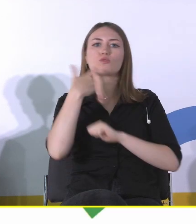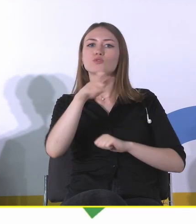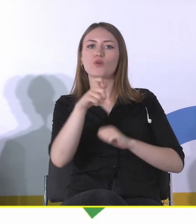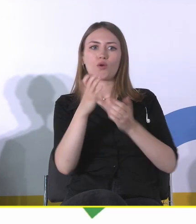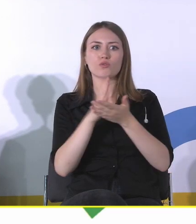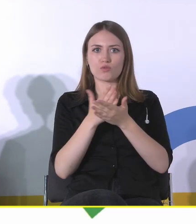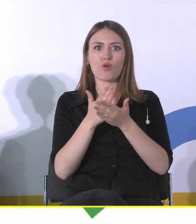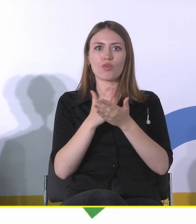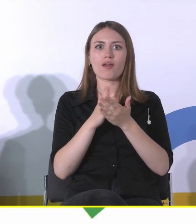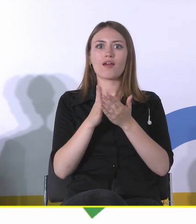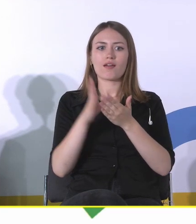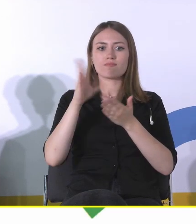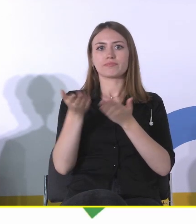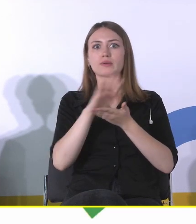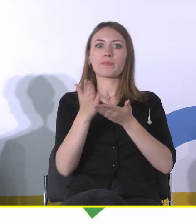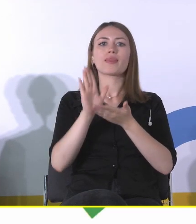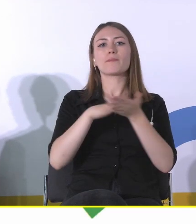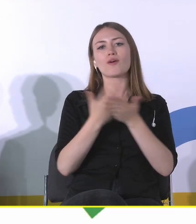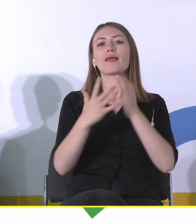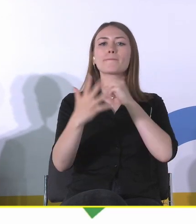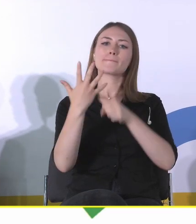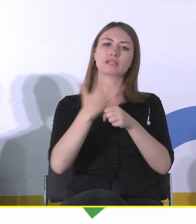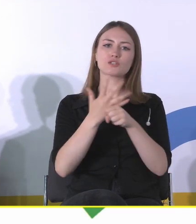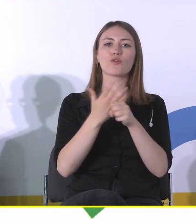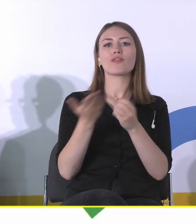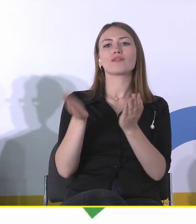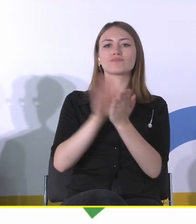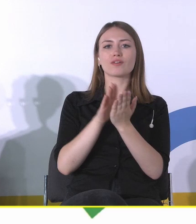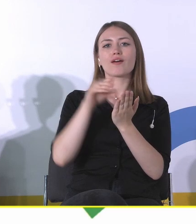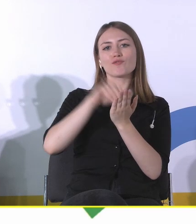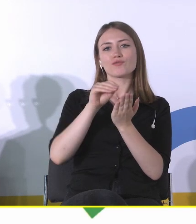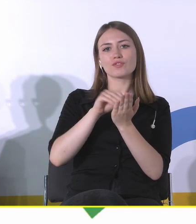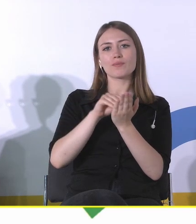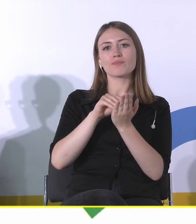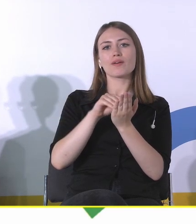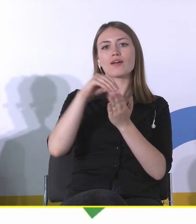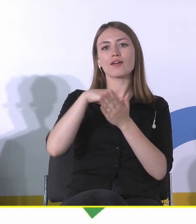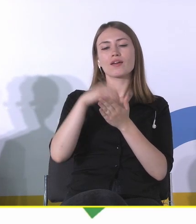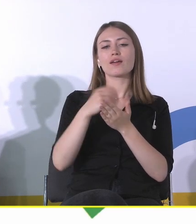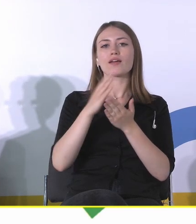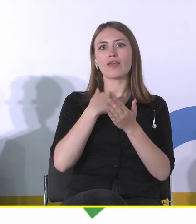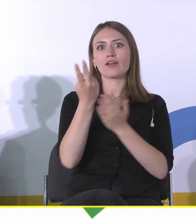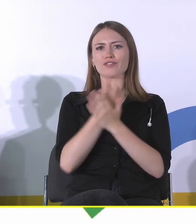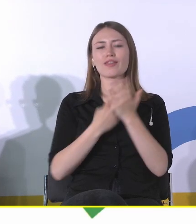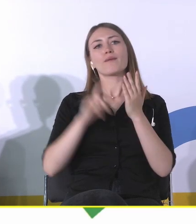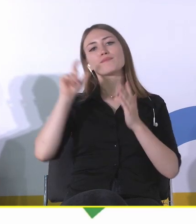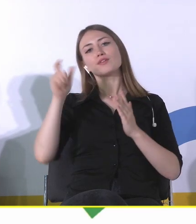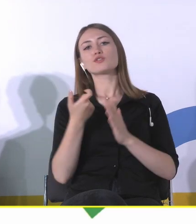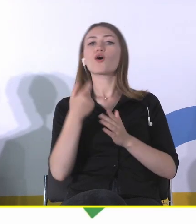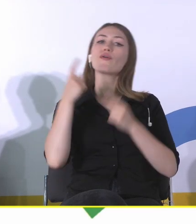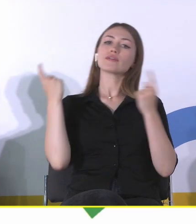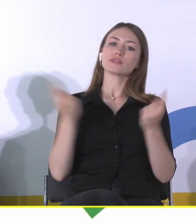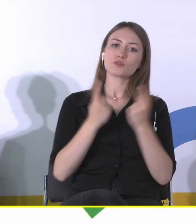i gdzieś tam na stronie 50 któreś dochodzę do punktów, które czytam, co powinienem w danym momencie